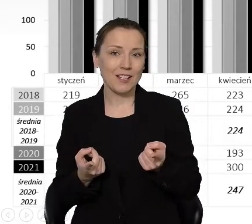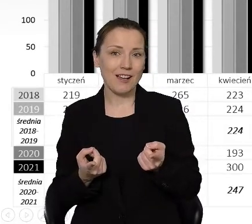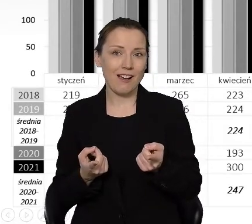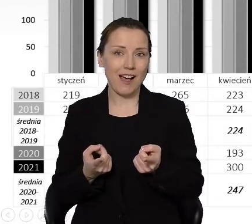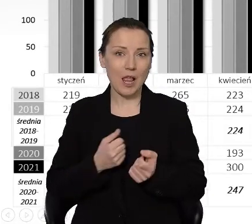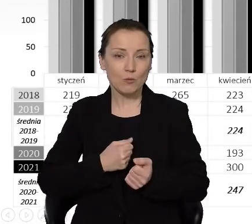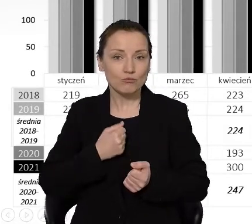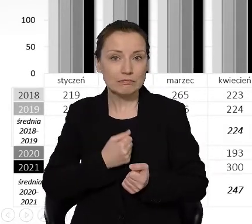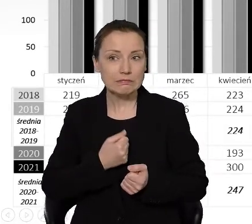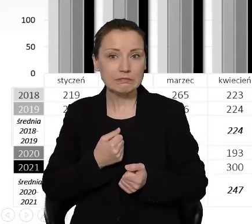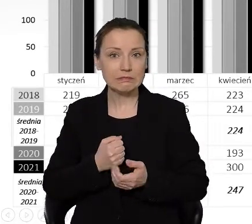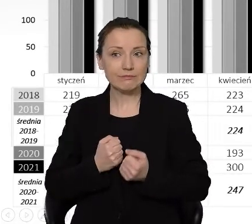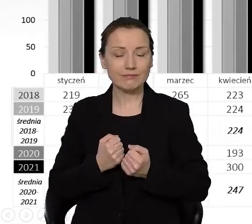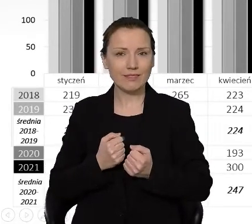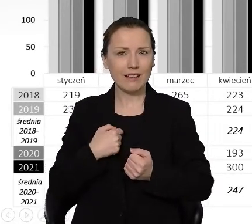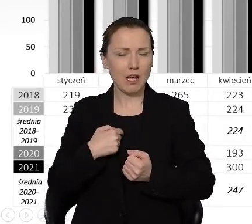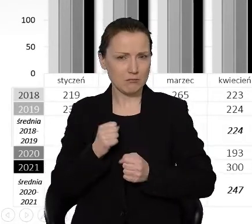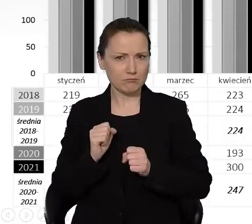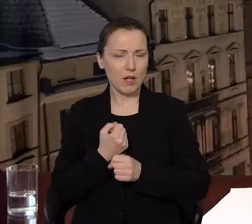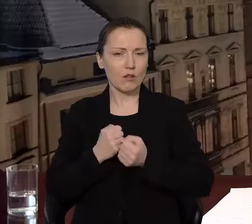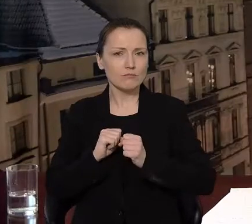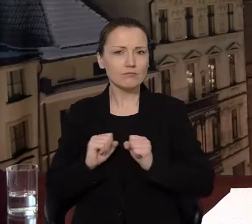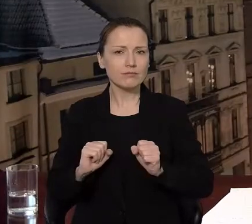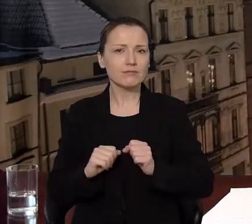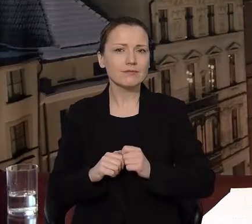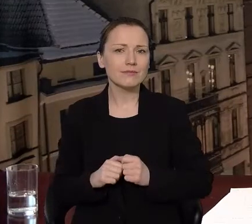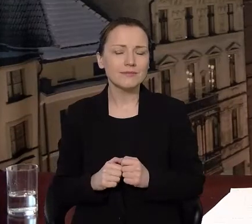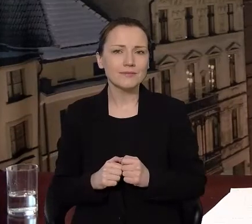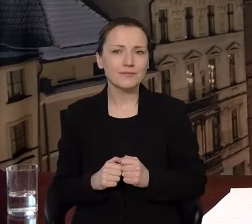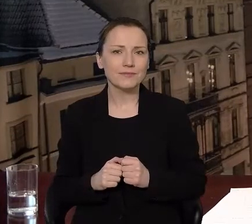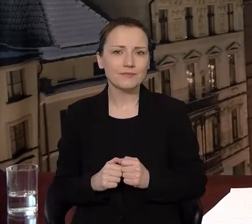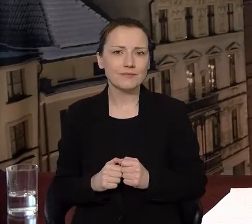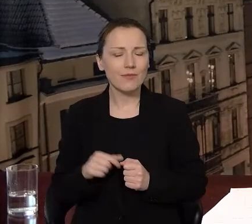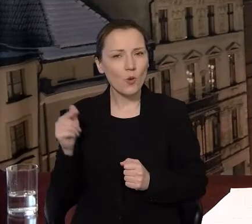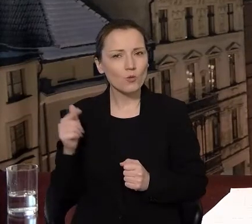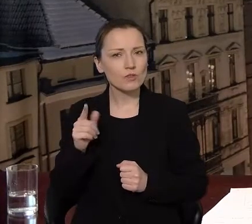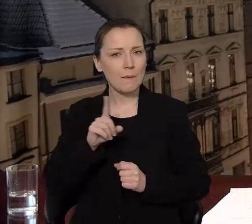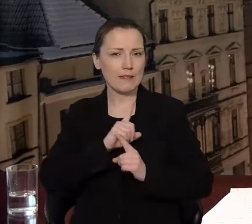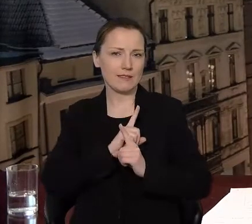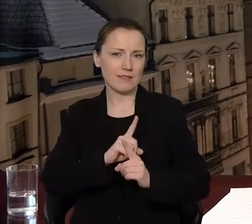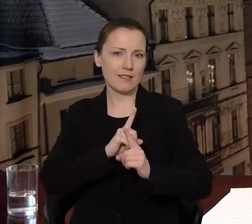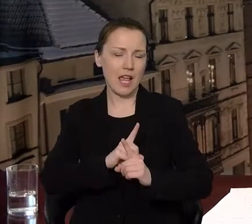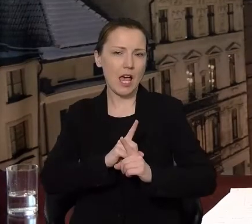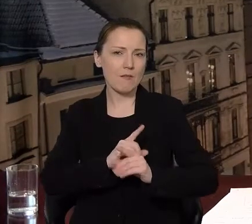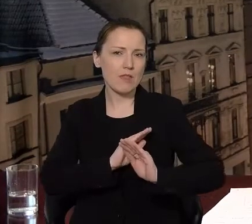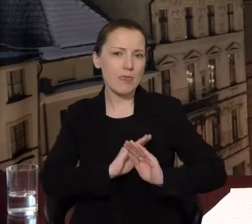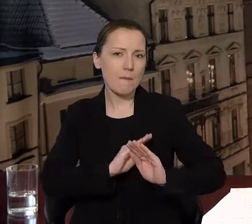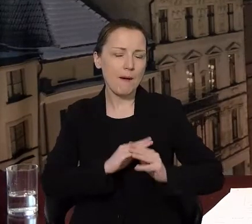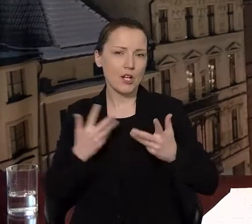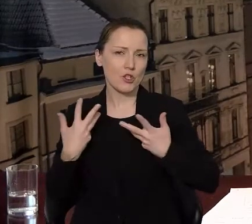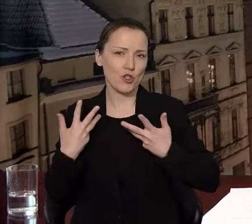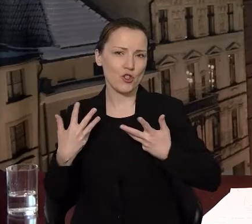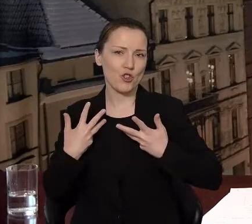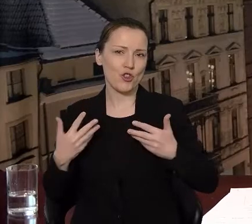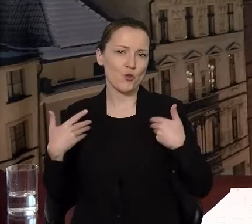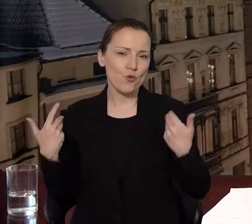niepokój. Mówię o tym z pełną świadomością, że musimy sami dbać o własne życie i zdrowie.